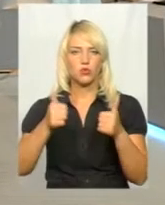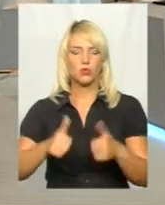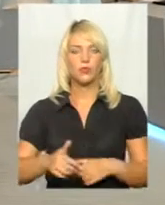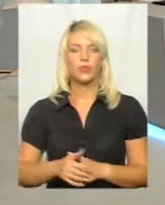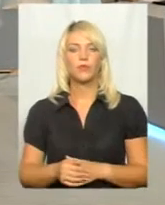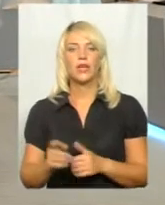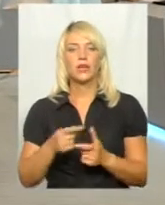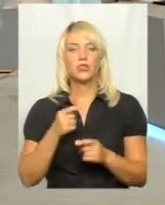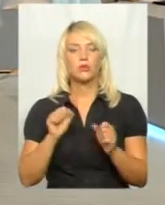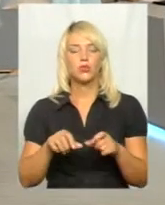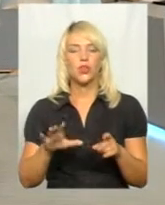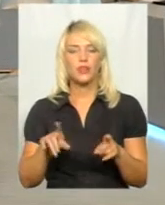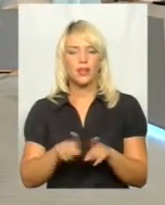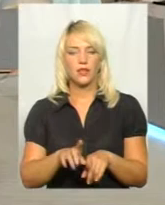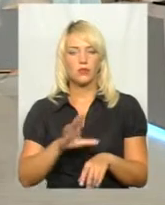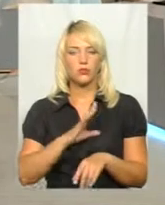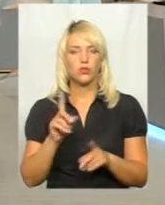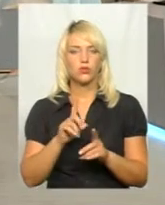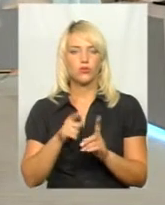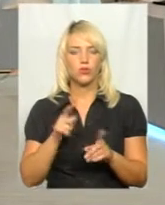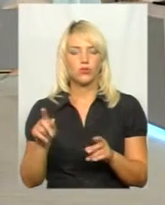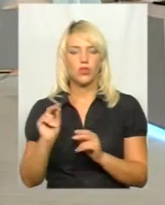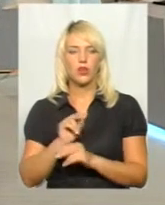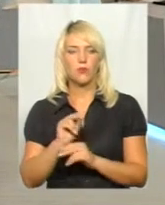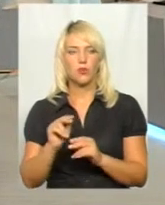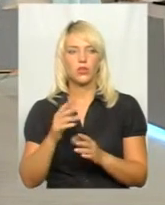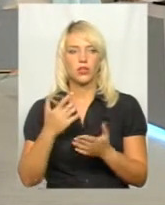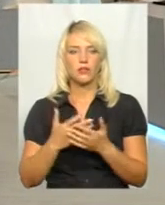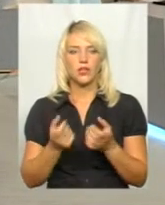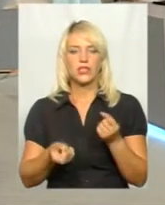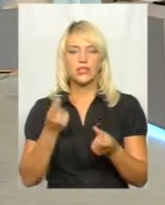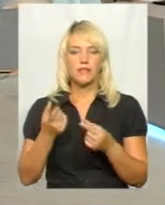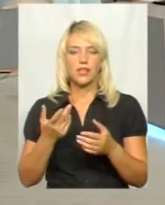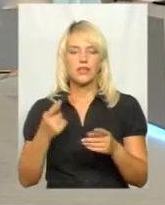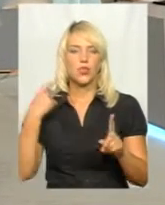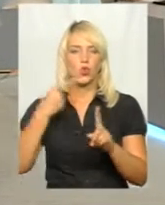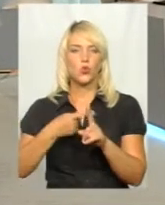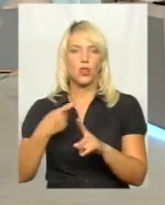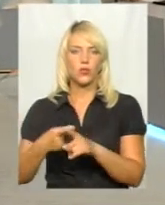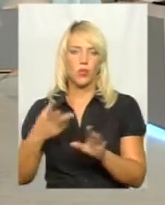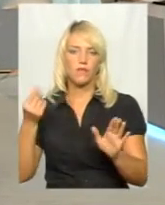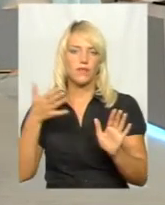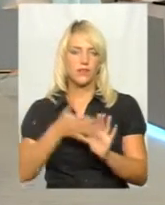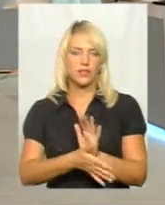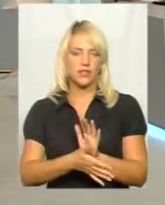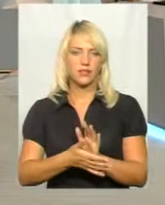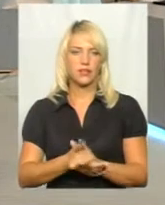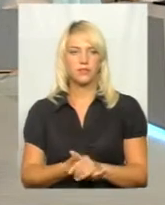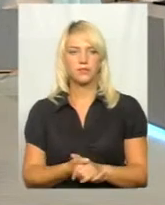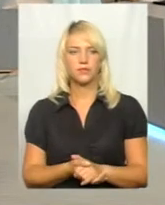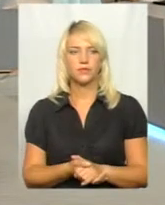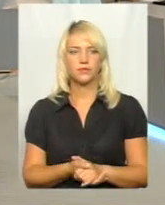Чи може таке трапити, що впродовж ремонту знадобляться ще якісь витрати? Чи передбачали таке?